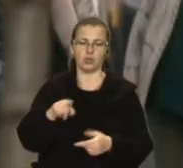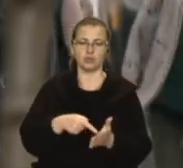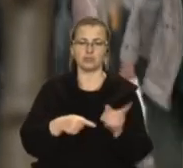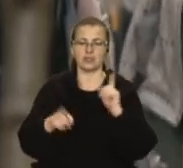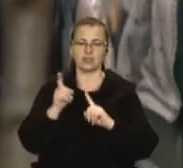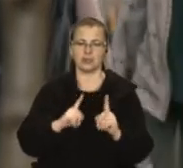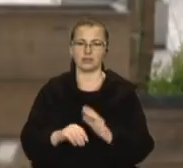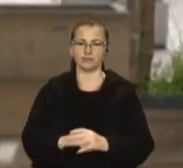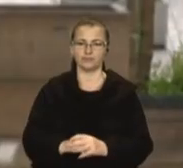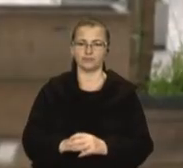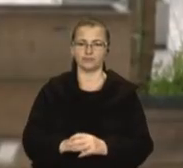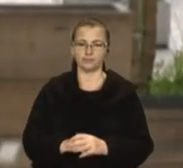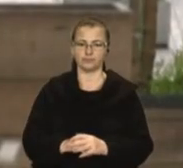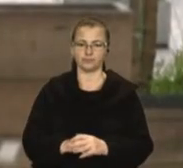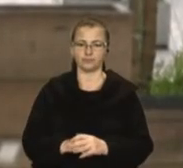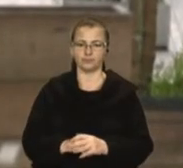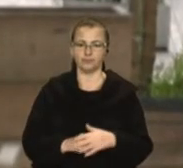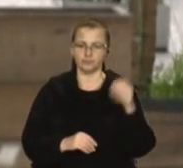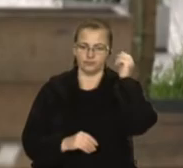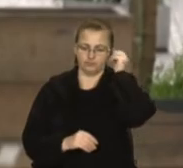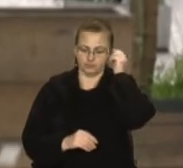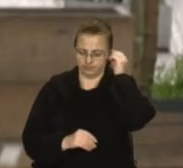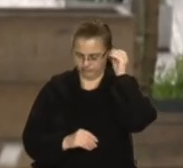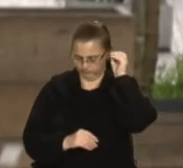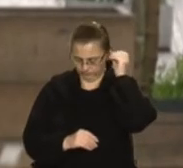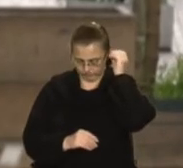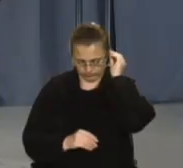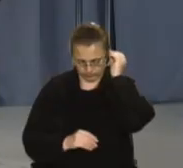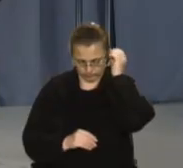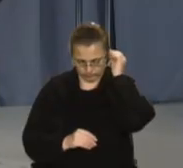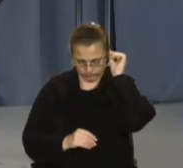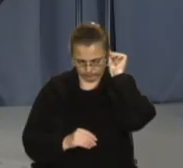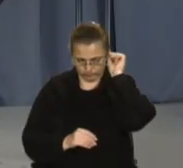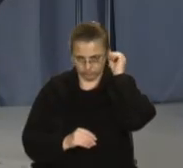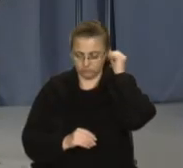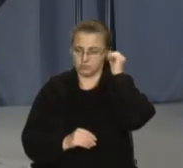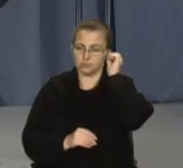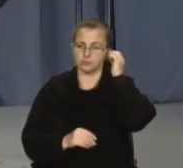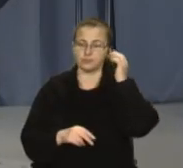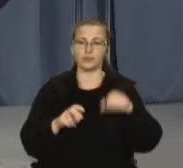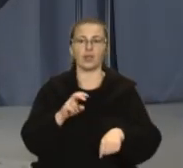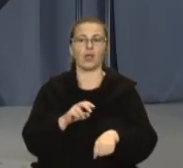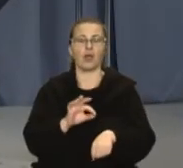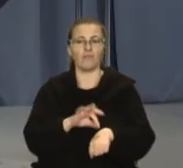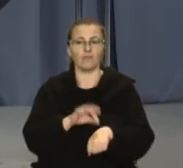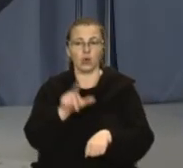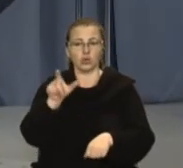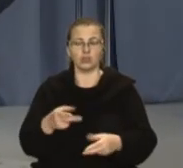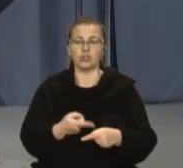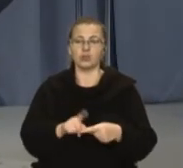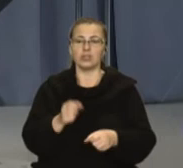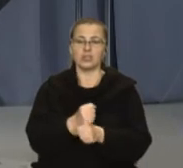Ольга Дейнека, Тарас Фомін, Анатолій Киричук. Новини на Суспільному. Львів. Пацієнтку, який зробили